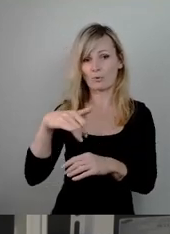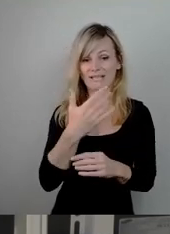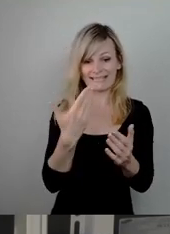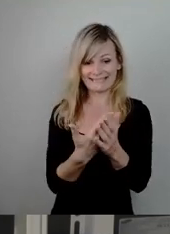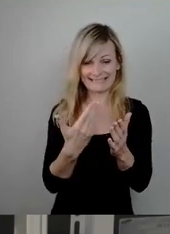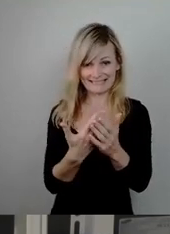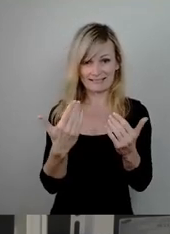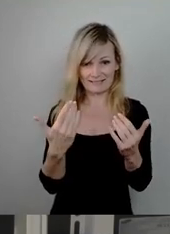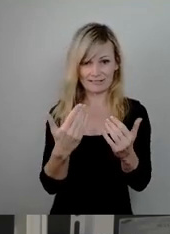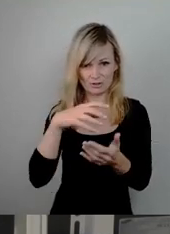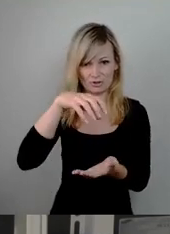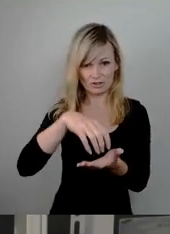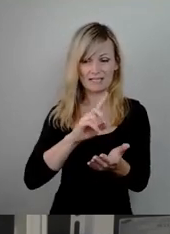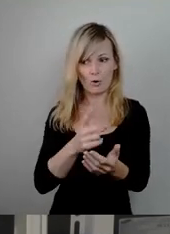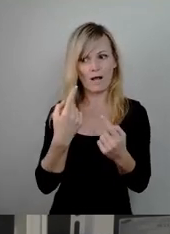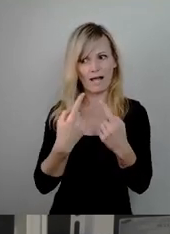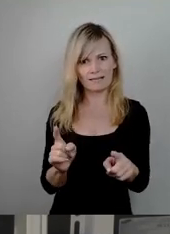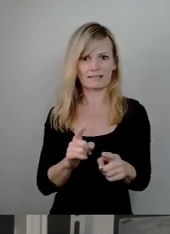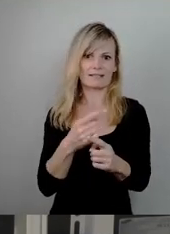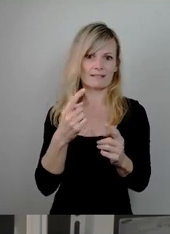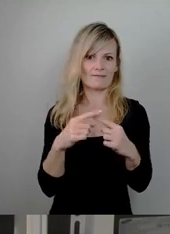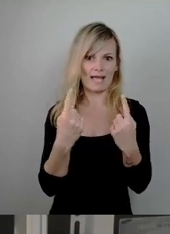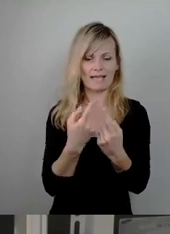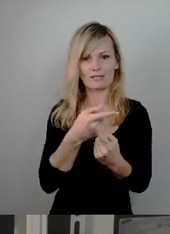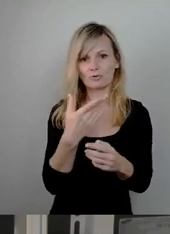Vereine dort erfolgreich in diesem Bereich.